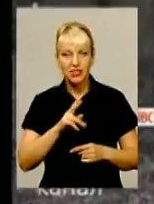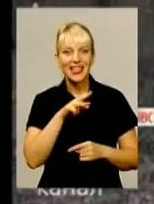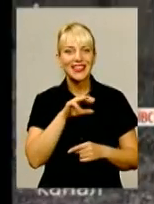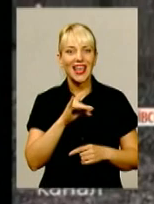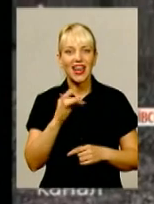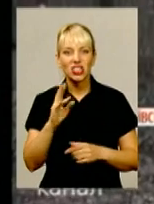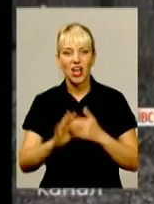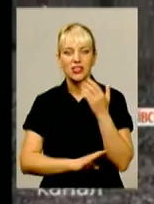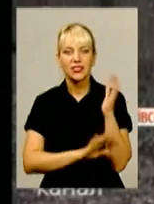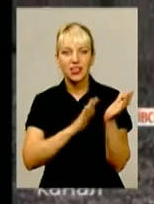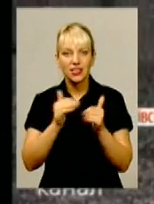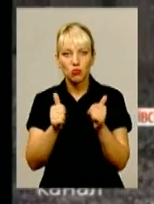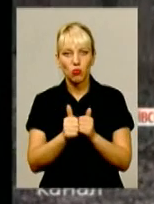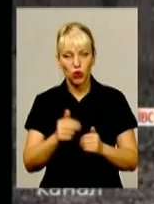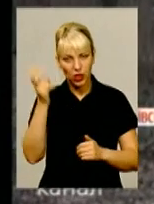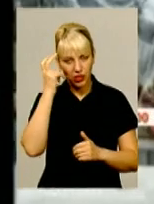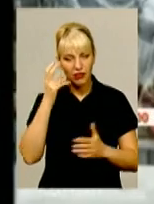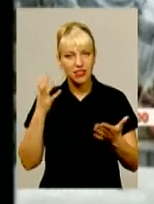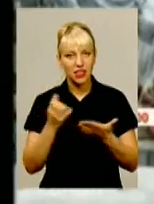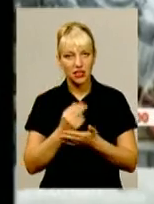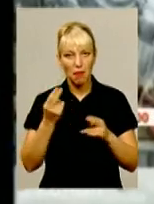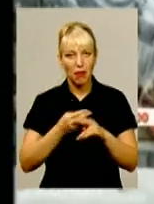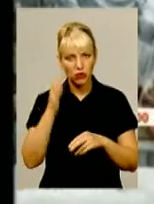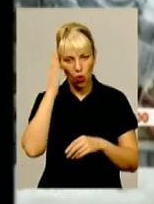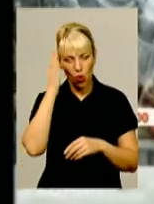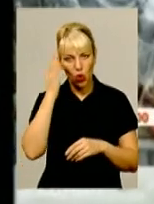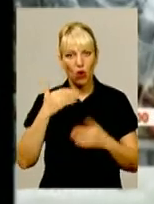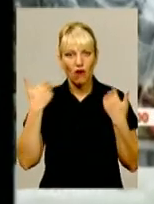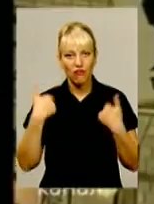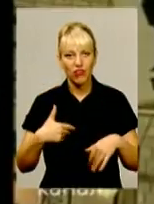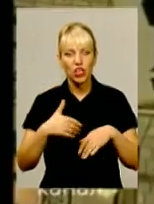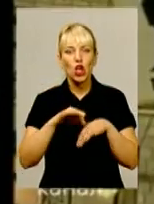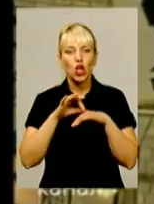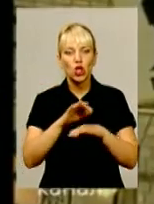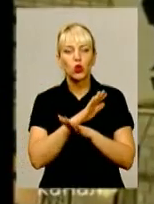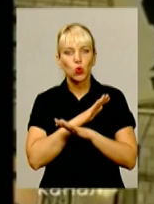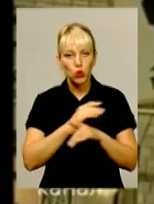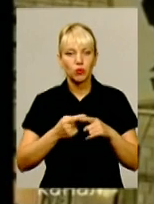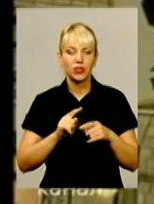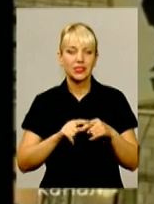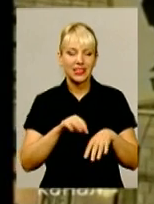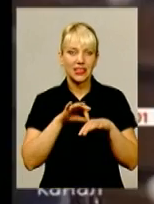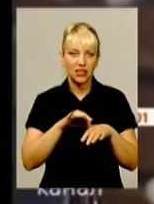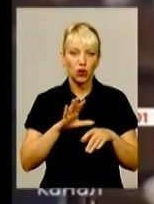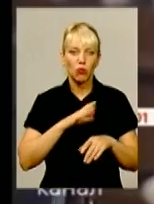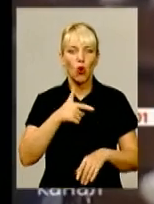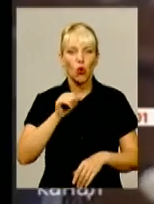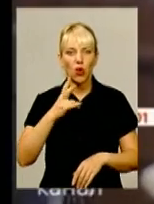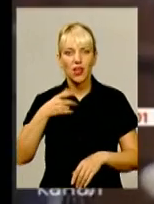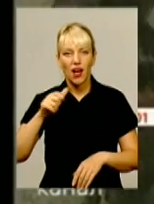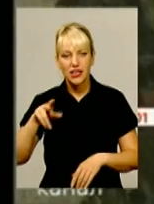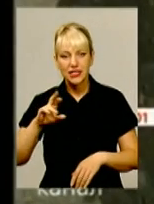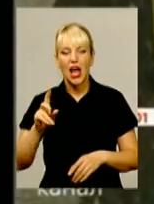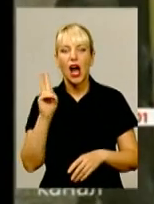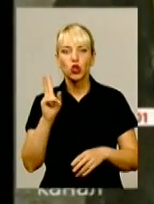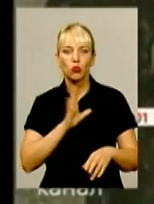поблизу Києва знайшли обезголовлений тру, котрий згодом визнали тілом Георгія Гонгадзе, а той, кого вважали замовником,